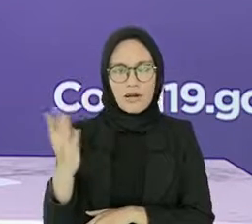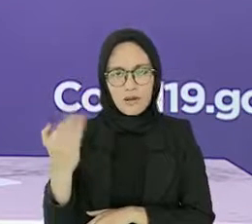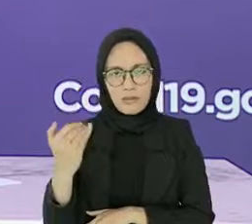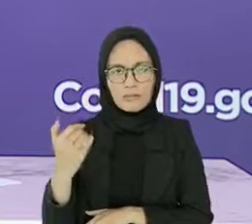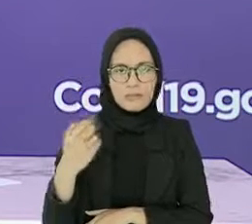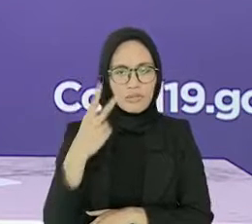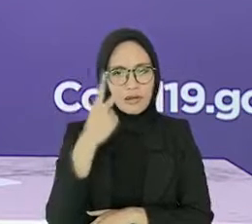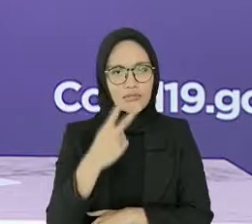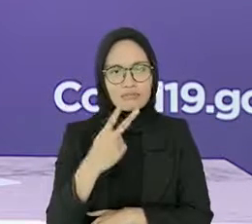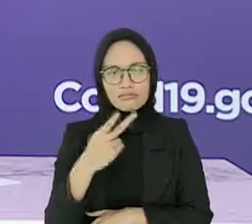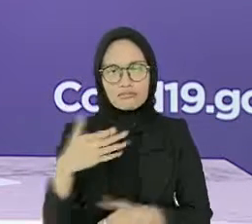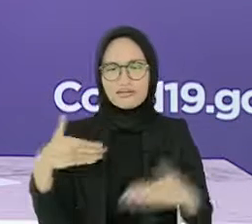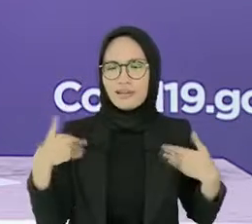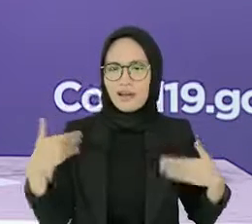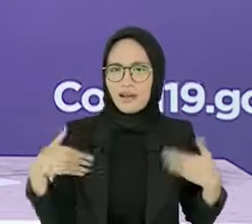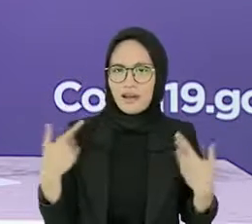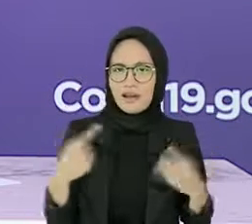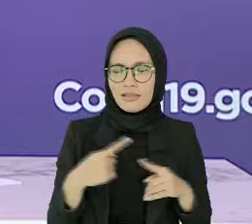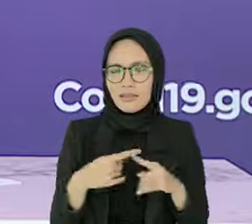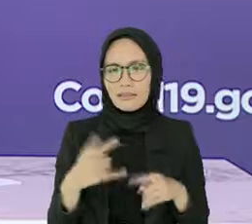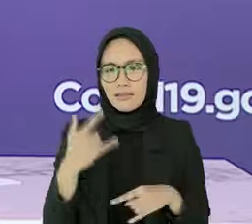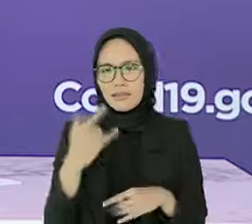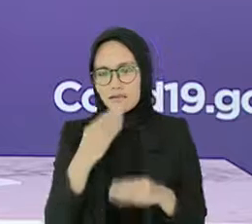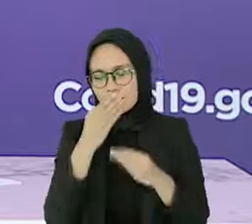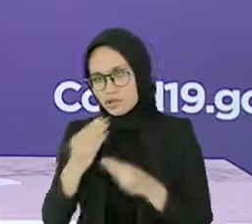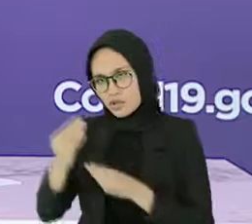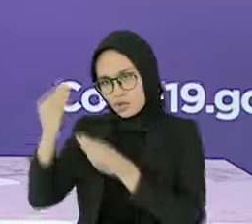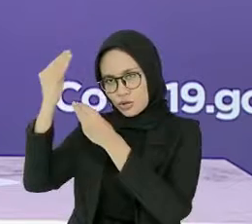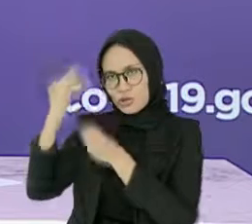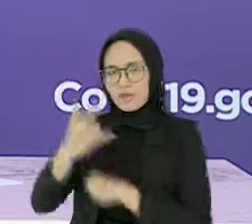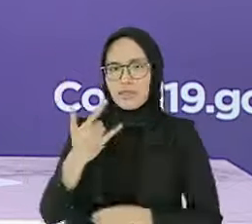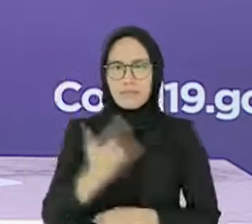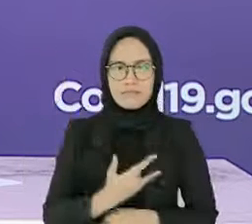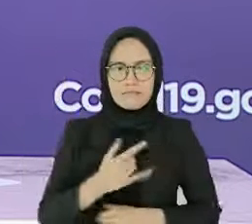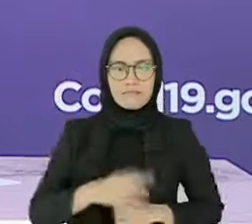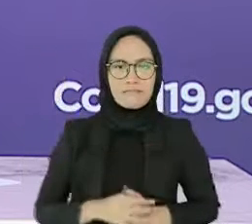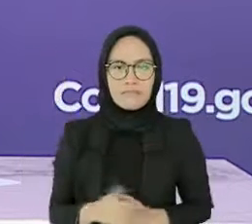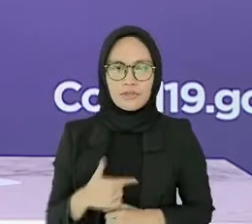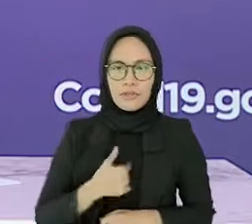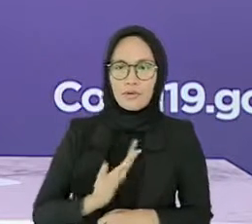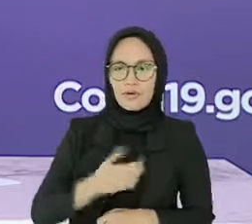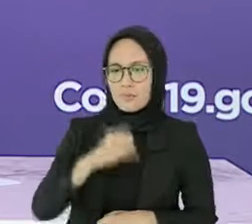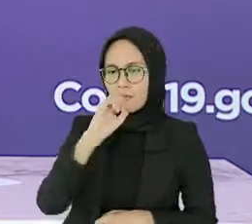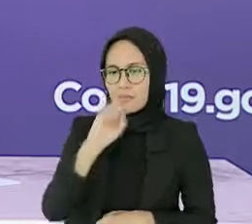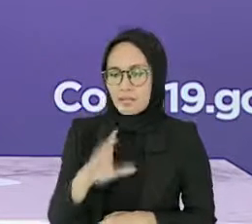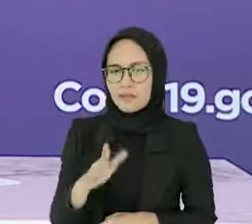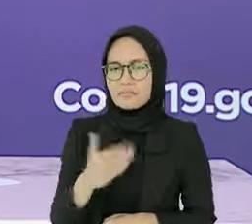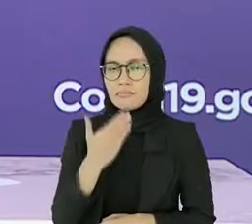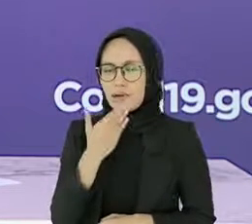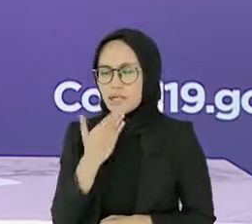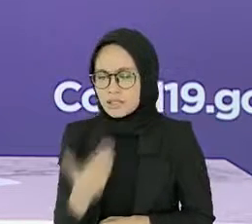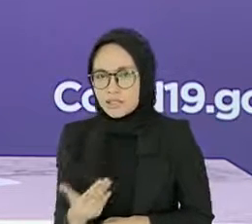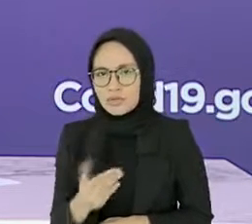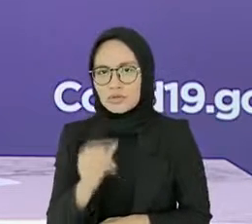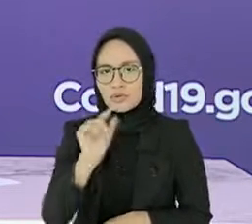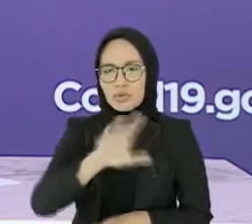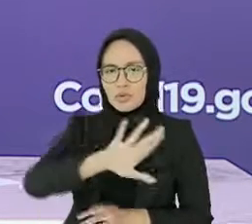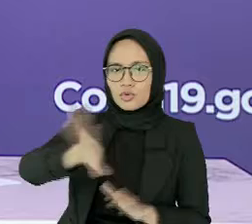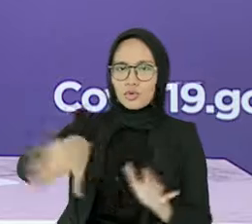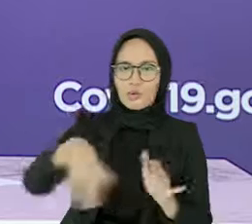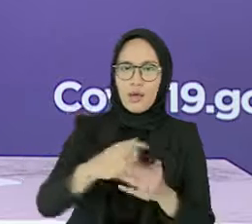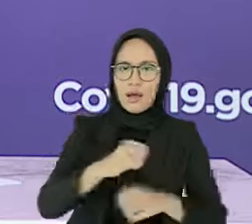dan refleksi diri. Tidak lupa saya ucapkan apresiasi sebesar-besarnya bagi para kontingen,